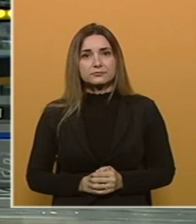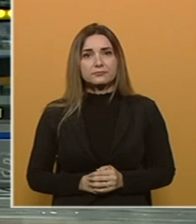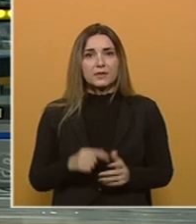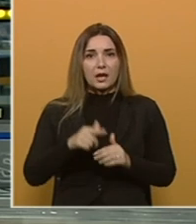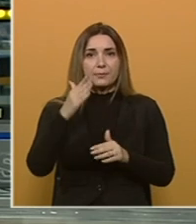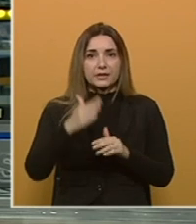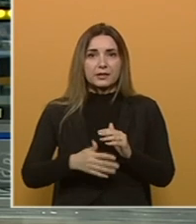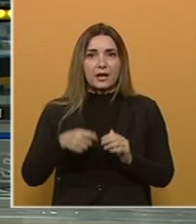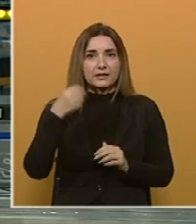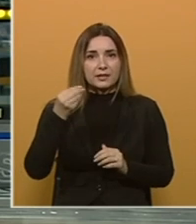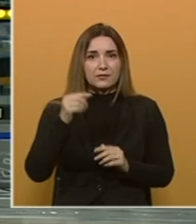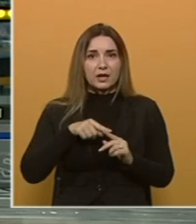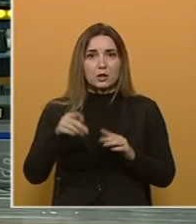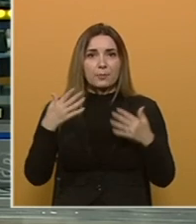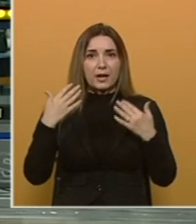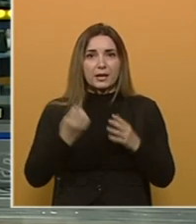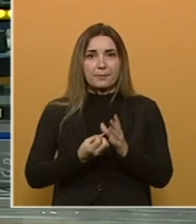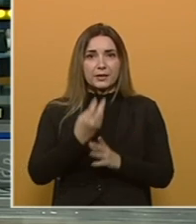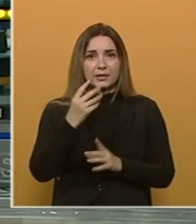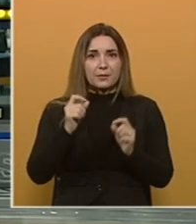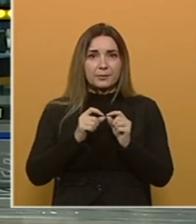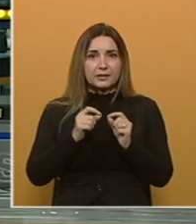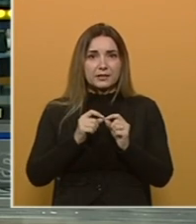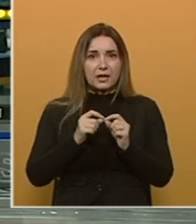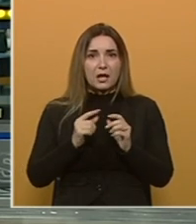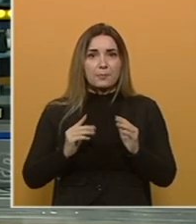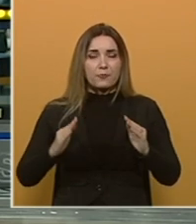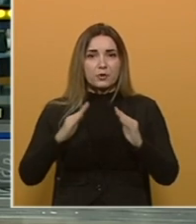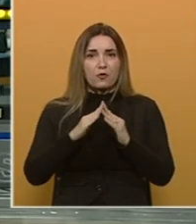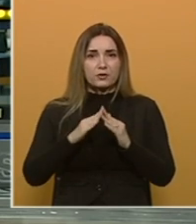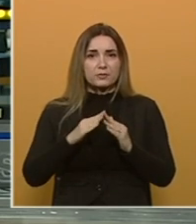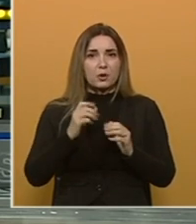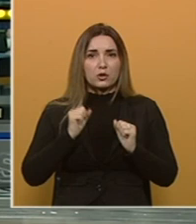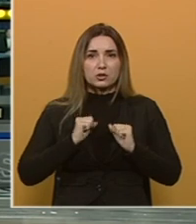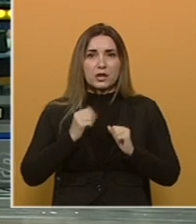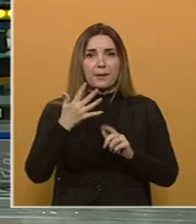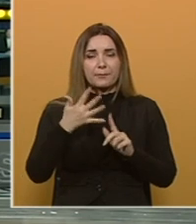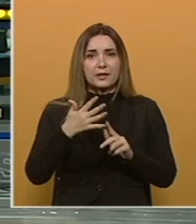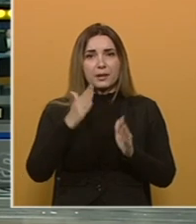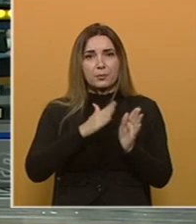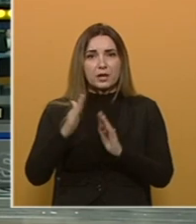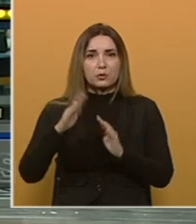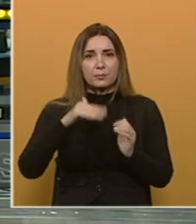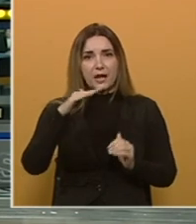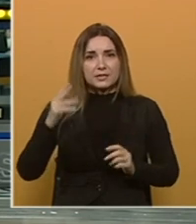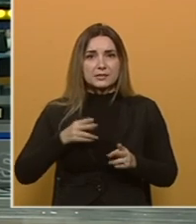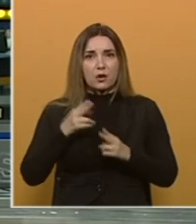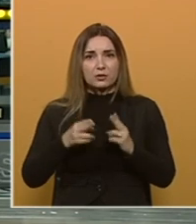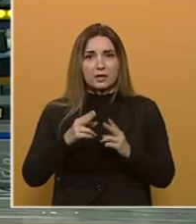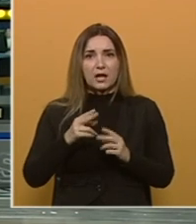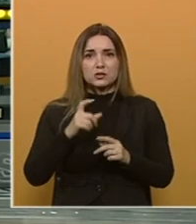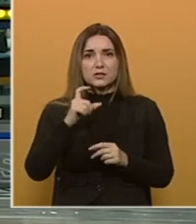Pred kraj dnevnika idemo do parka prirode Blidinje. Po vrhovima Čvrsnice održana je peta po redu planinska utrka